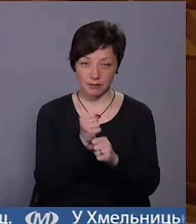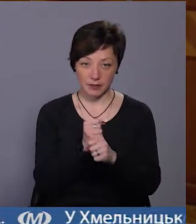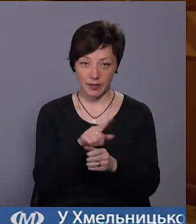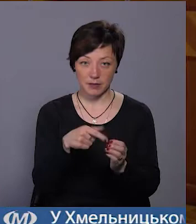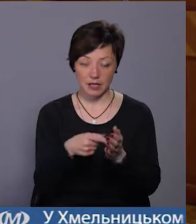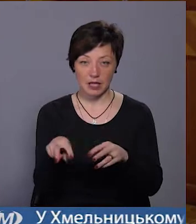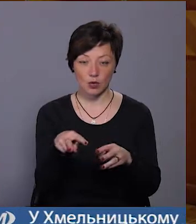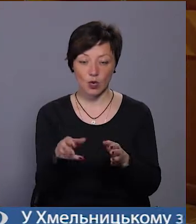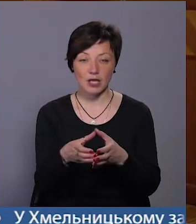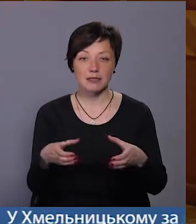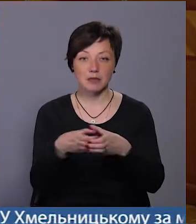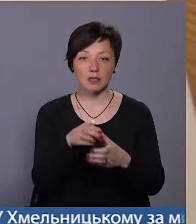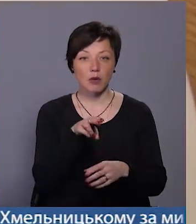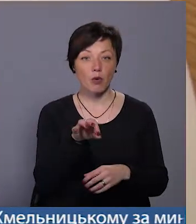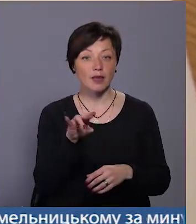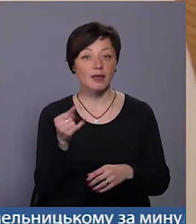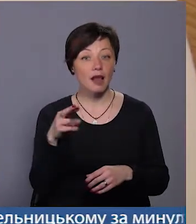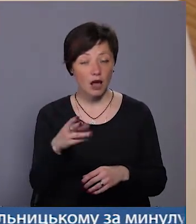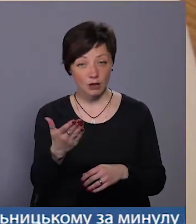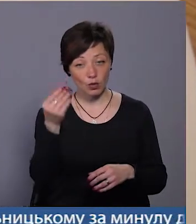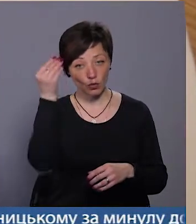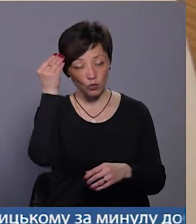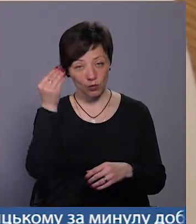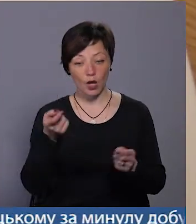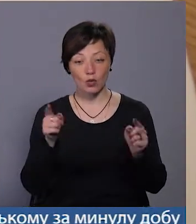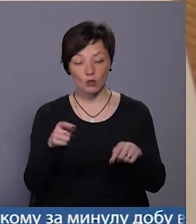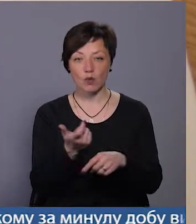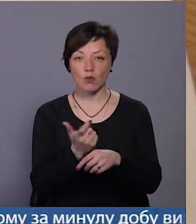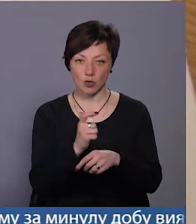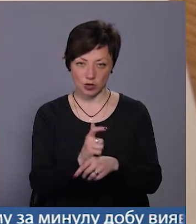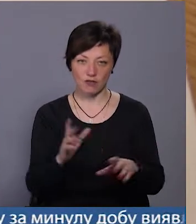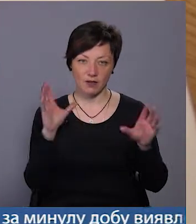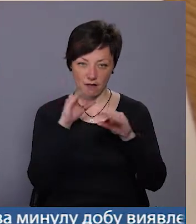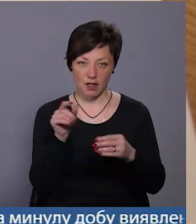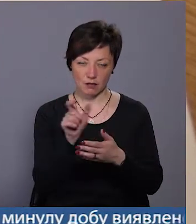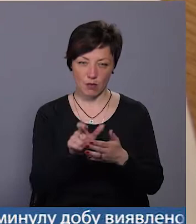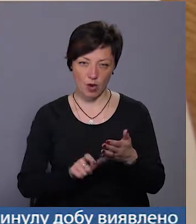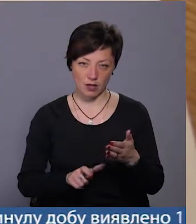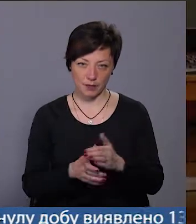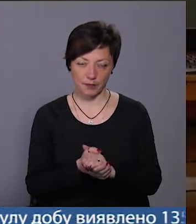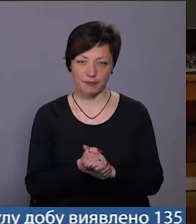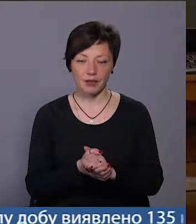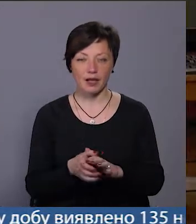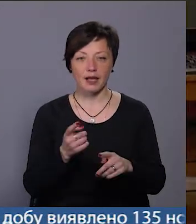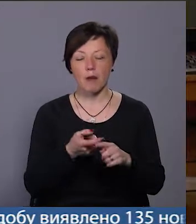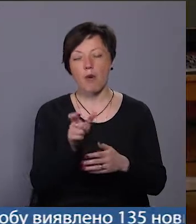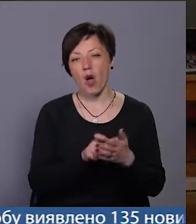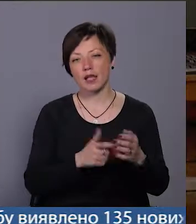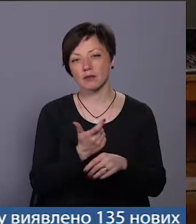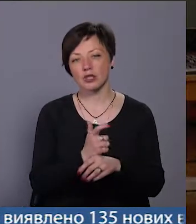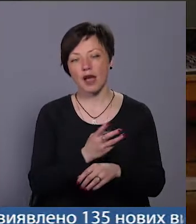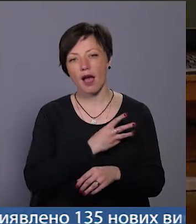літературній спілці Поділля. Каже, на його думку, тому більше вдавалася поезія. Поезія – це більш емоційна